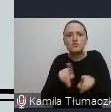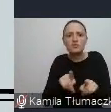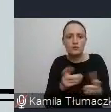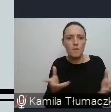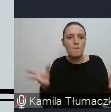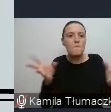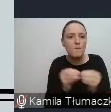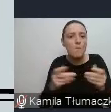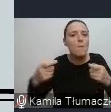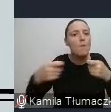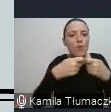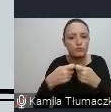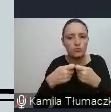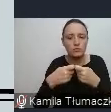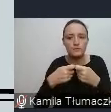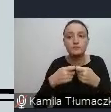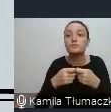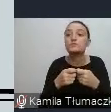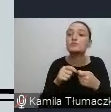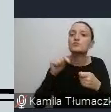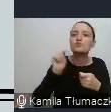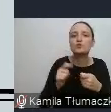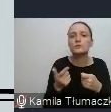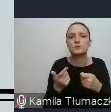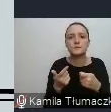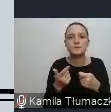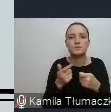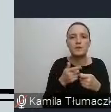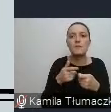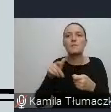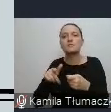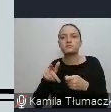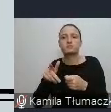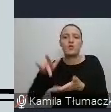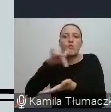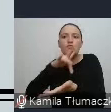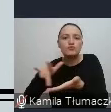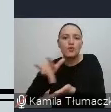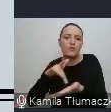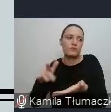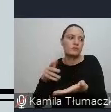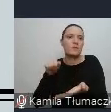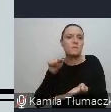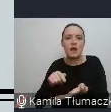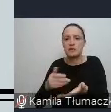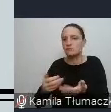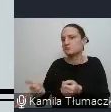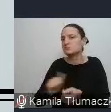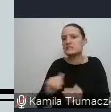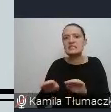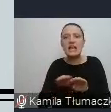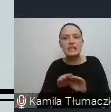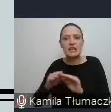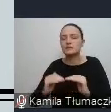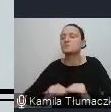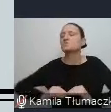Oznacza to, że z jednej strony musi być placówka, która spełnia najwyższe standardy, dobrze